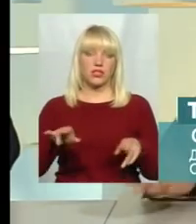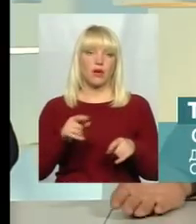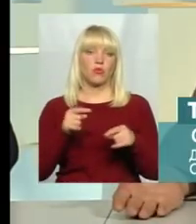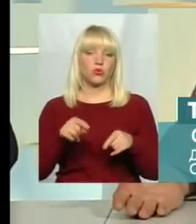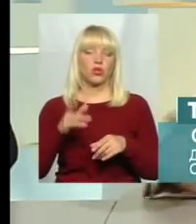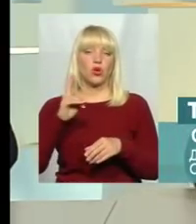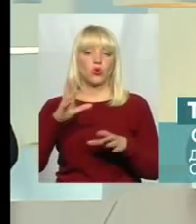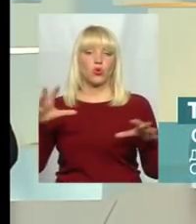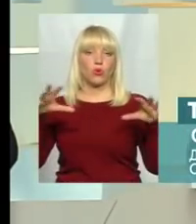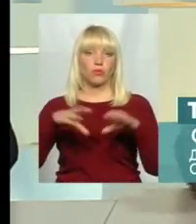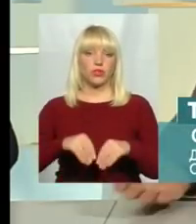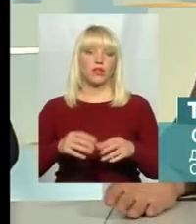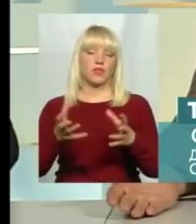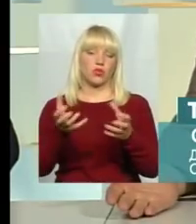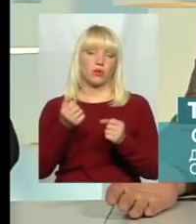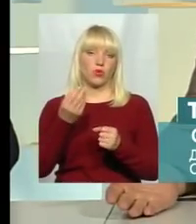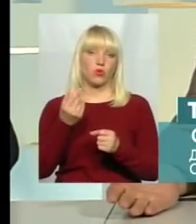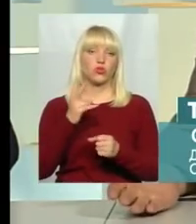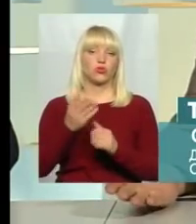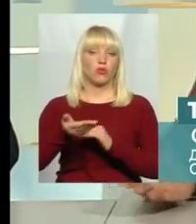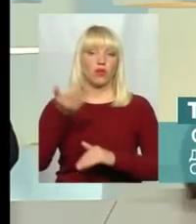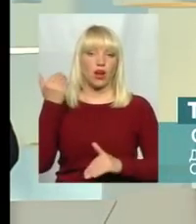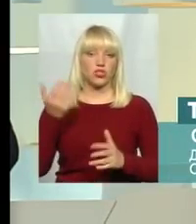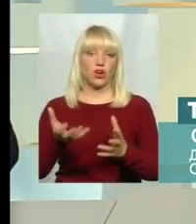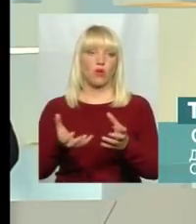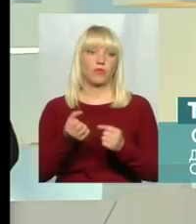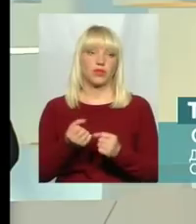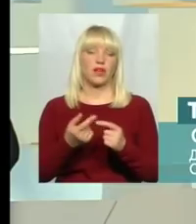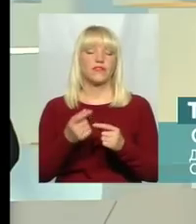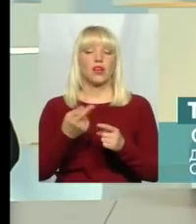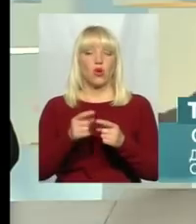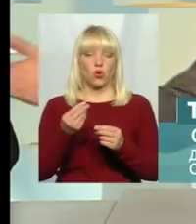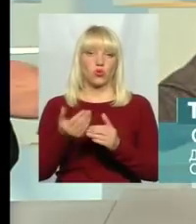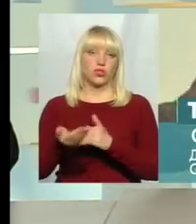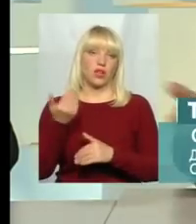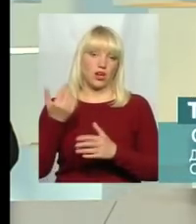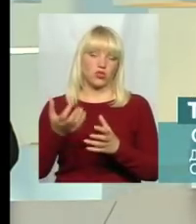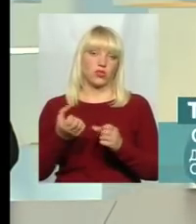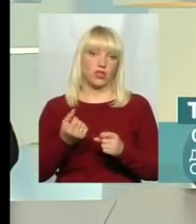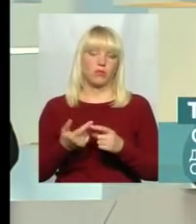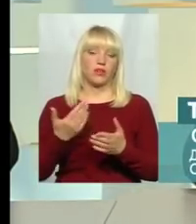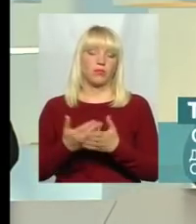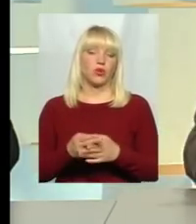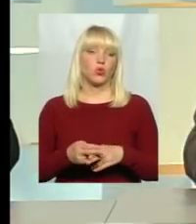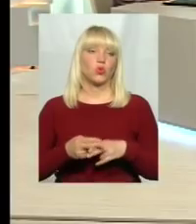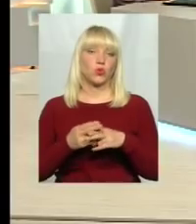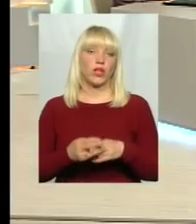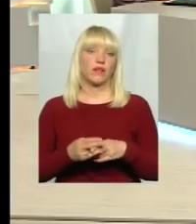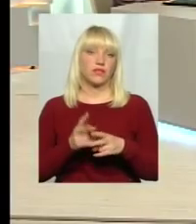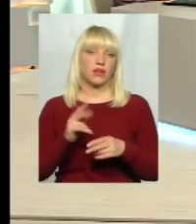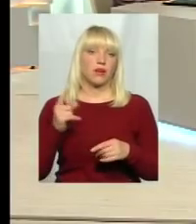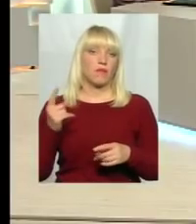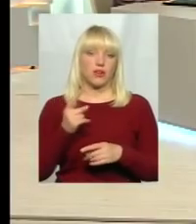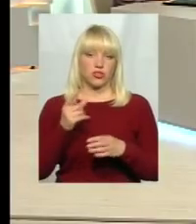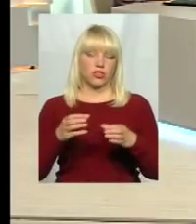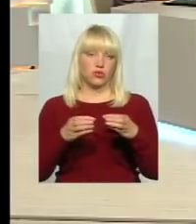'єднався, отримує кошти. Хто раніше об'єднався, отримує більше коштів. Одні цим скористалися. Дунаївці, на який приклад ви наводили, як одна із перших